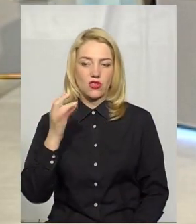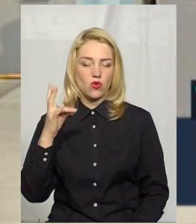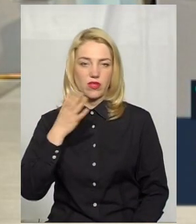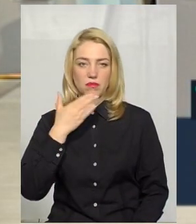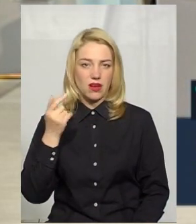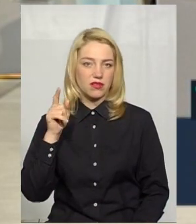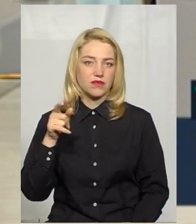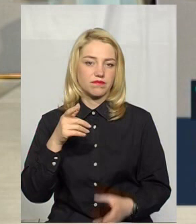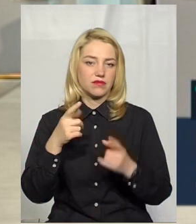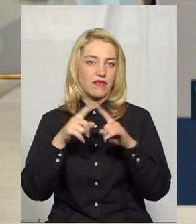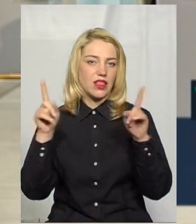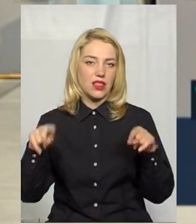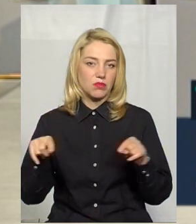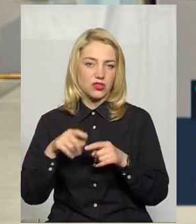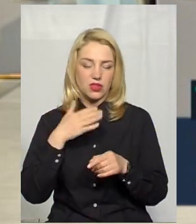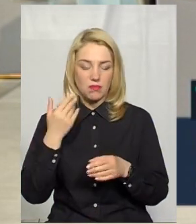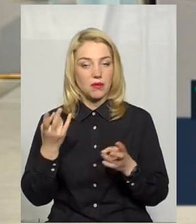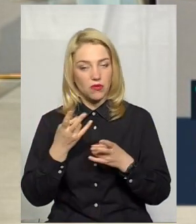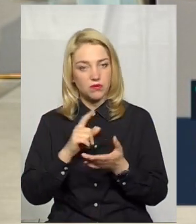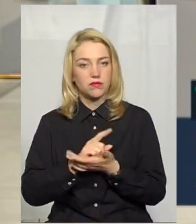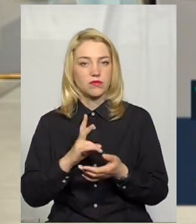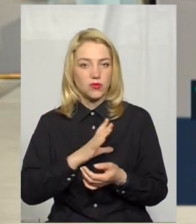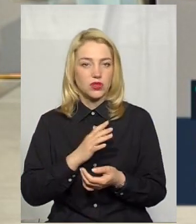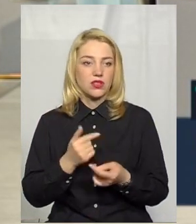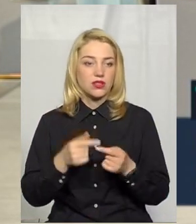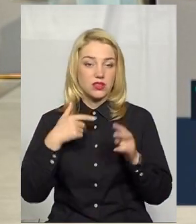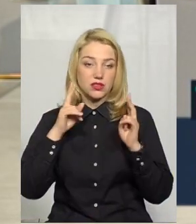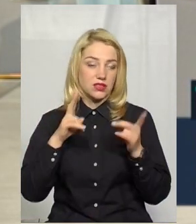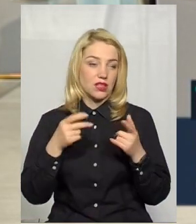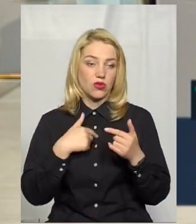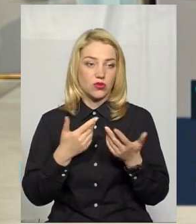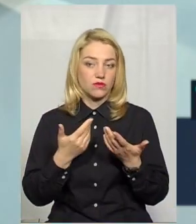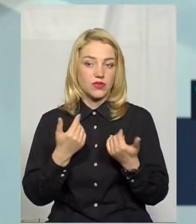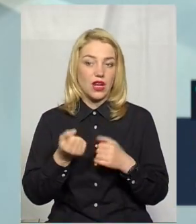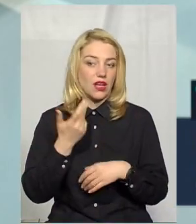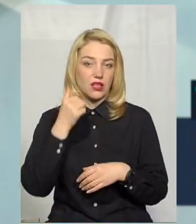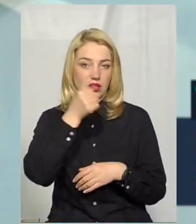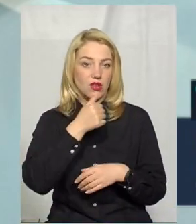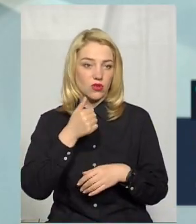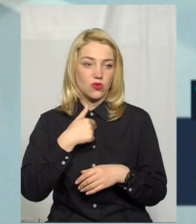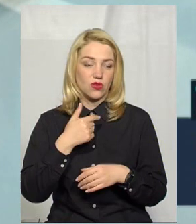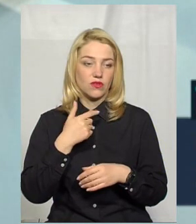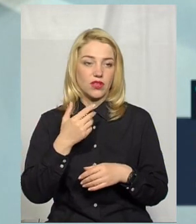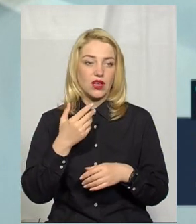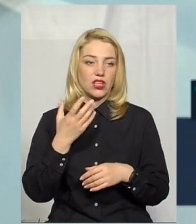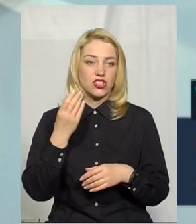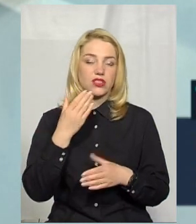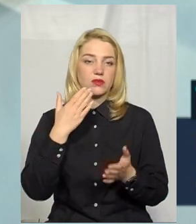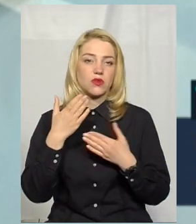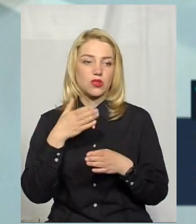табличкою. І от немає депутата взагалі, не знає, як його. Я пам'ятаю, кілька років тому я навіть спілкувався з помічником